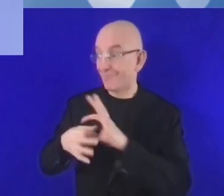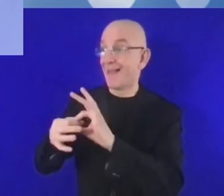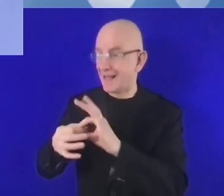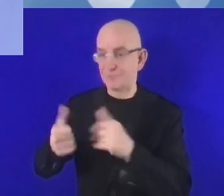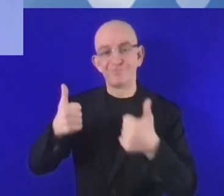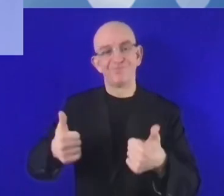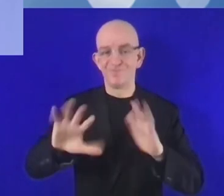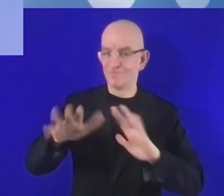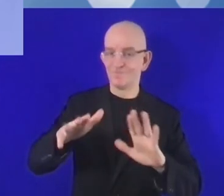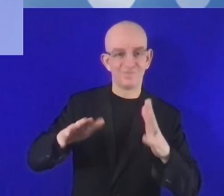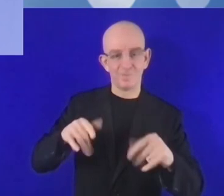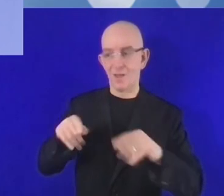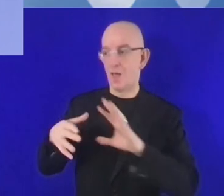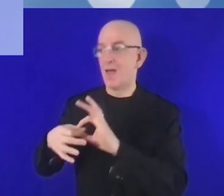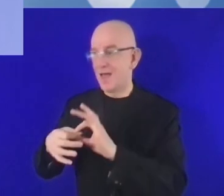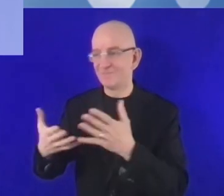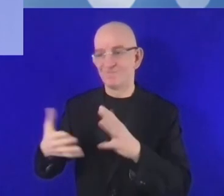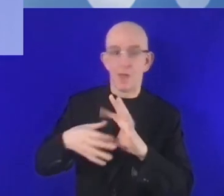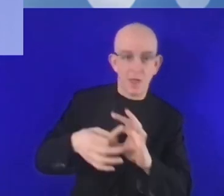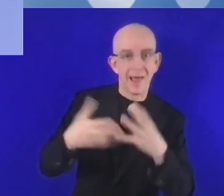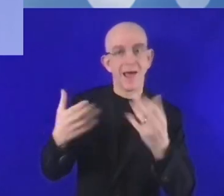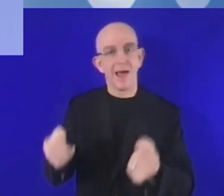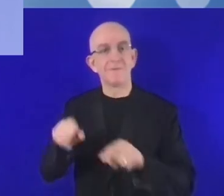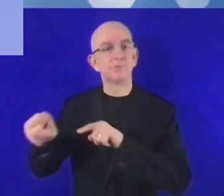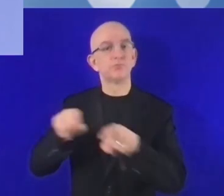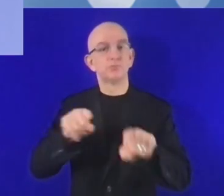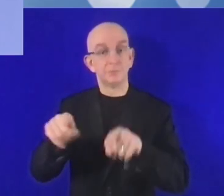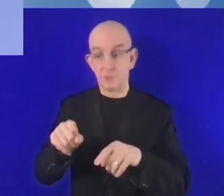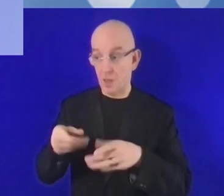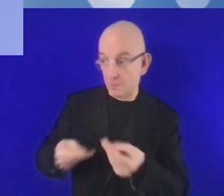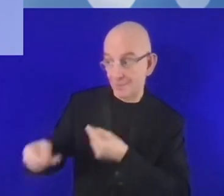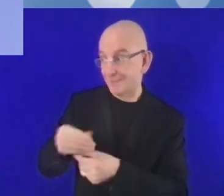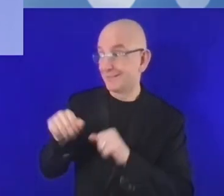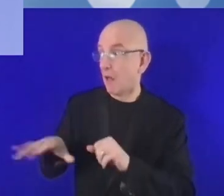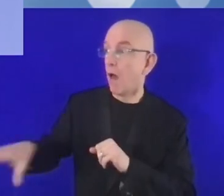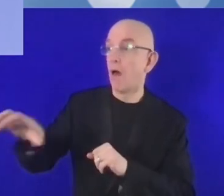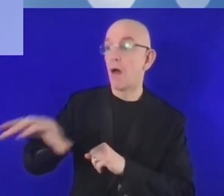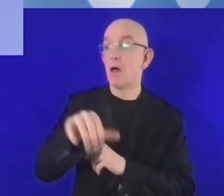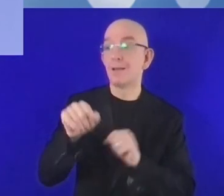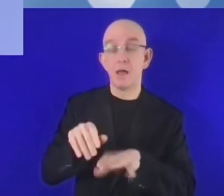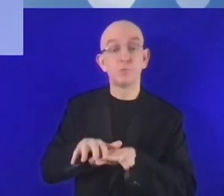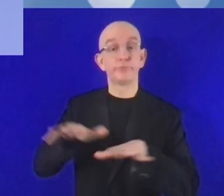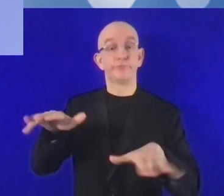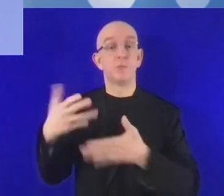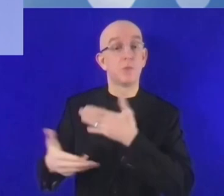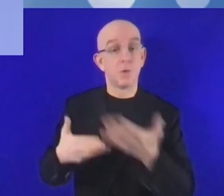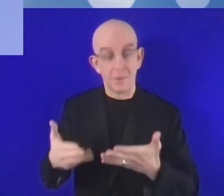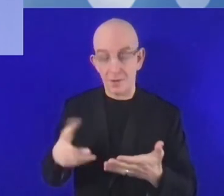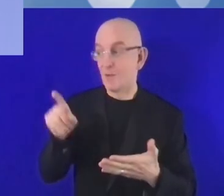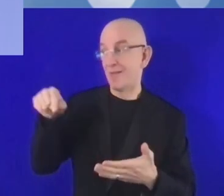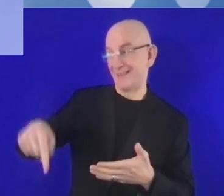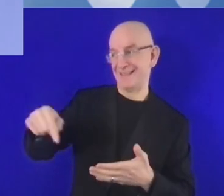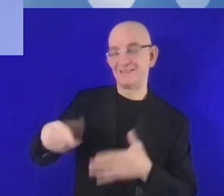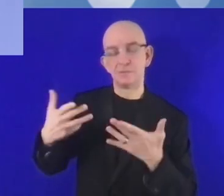بالتمويل. يجب أن نخلق ظروفاً لذلك. إذن